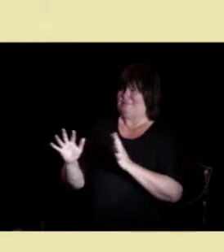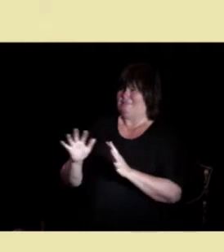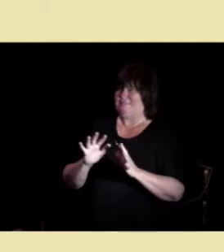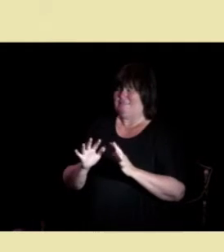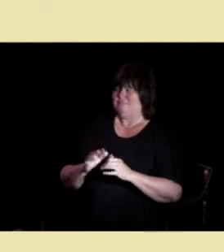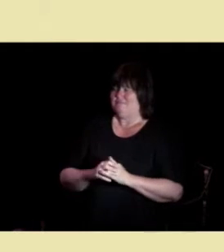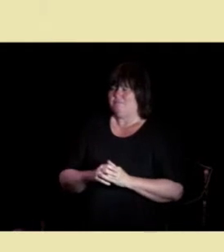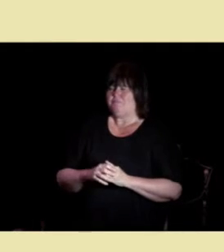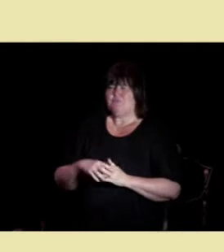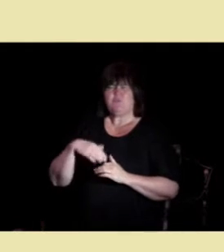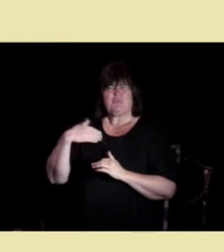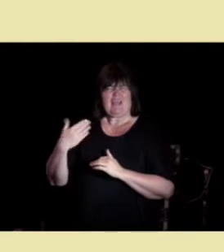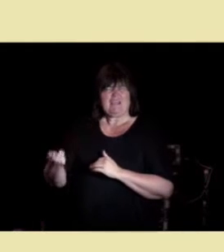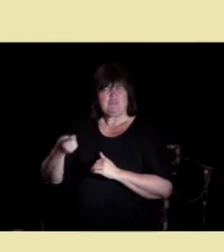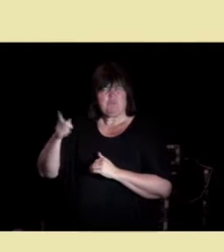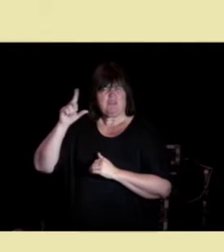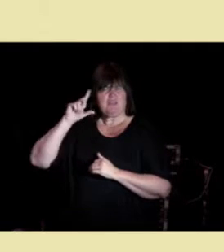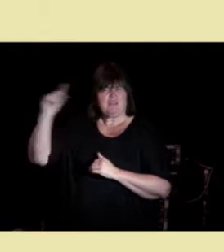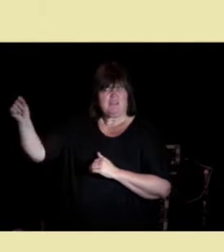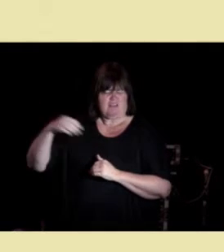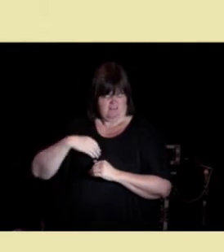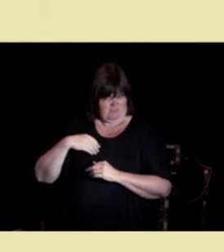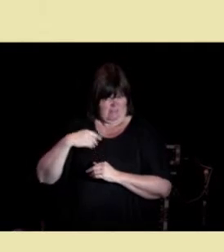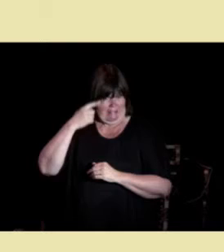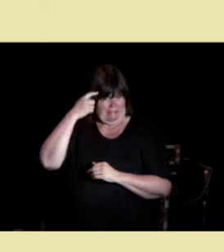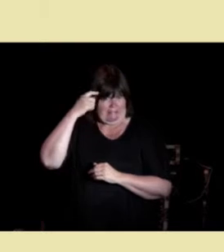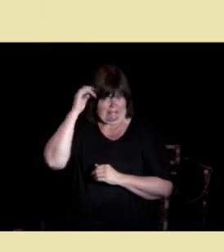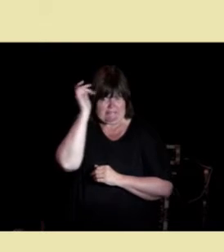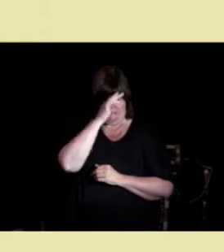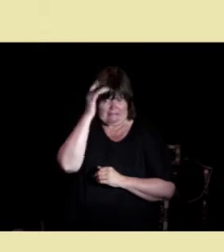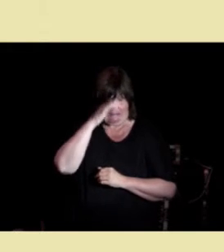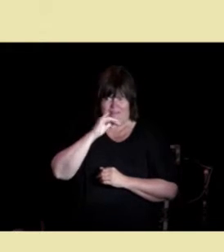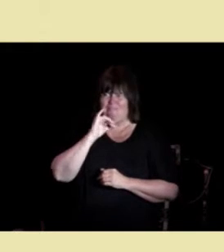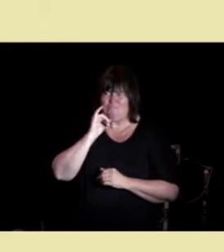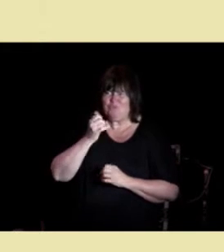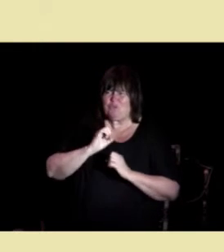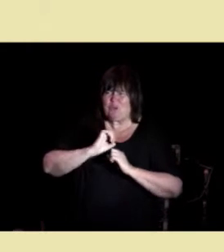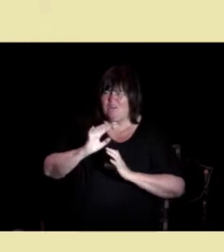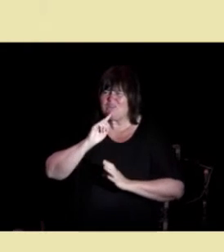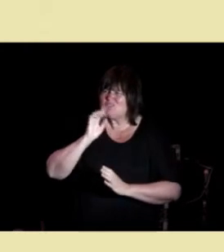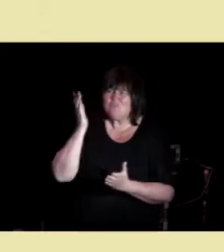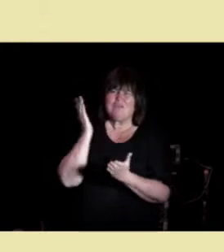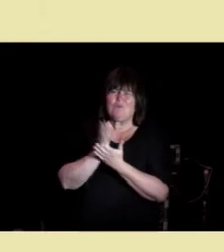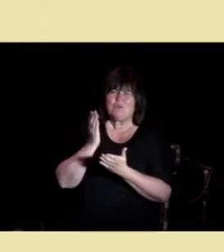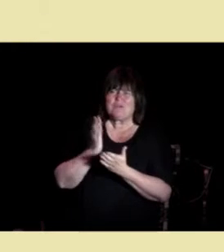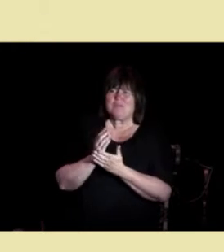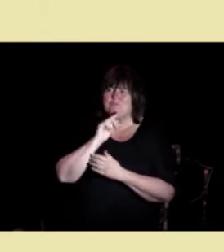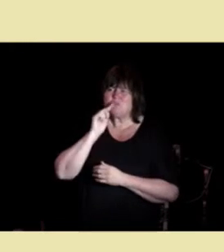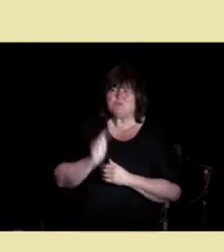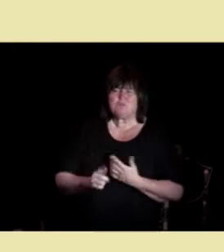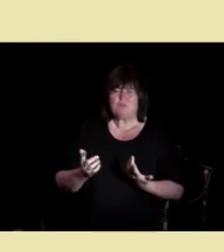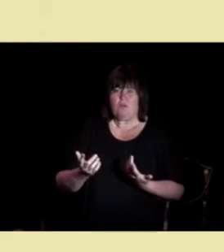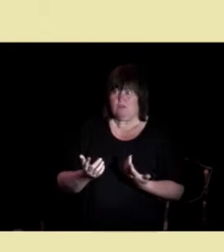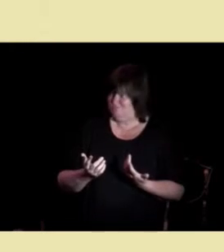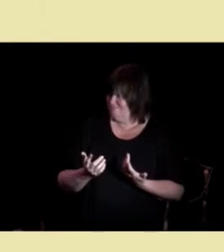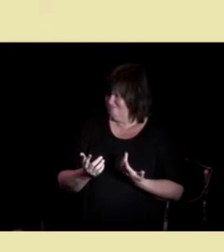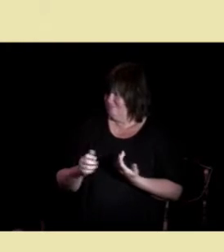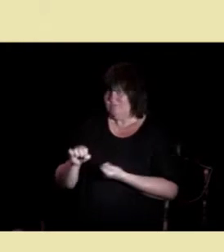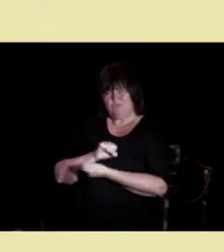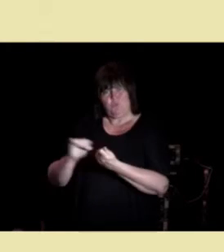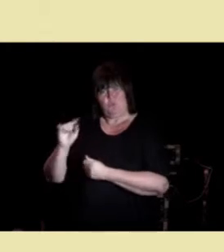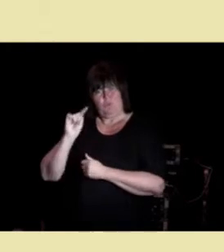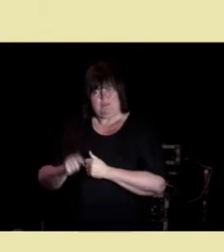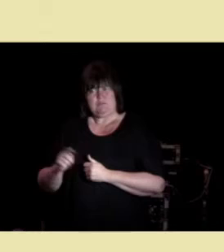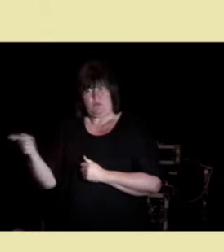etterpå da, når de hadde dratt, så tenkte jeg veldig mye på det. Hvorfor hadde jeg ikke kunnet svare ordentlig på det spørsmålet?» Det var jo et ganske naturlig